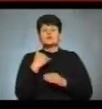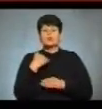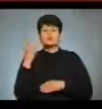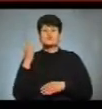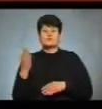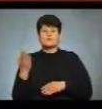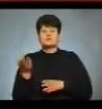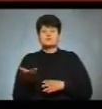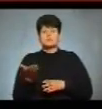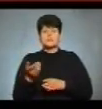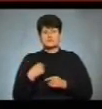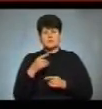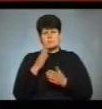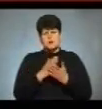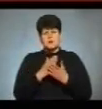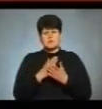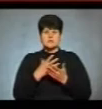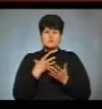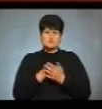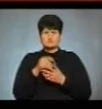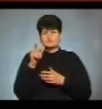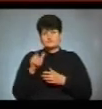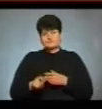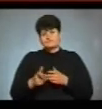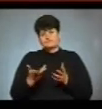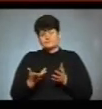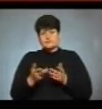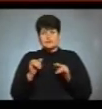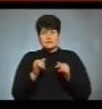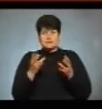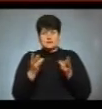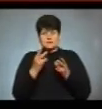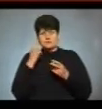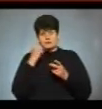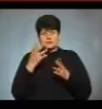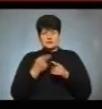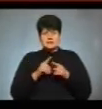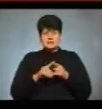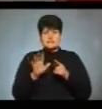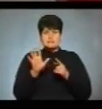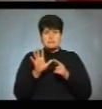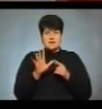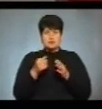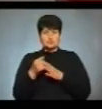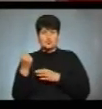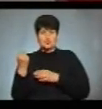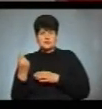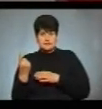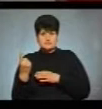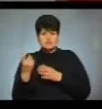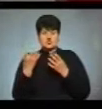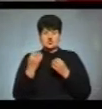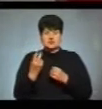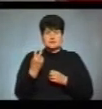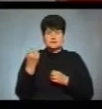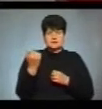голосувати. Вони мали свого кандидата, і, відповідно, потрібно зважати, що це з 5 по 11, і ще два